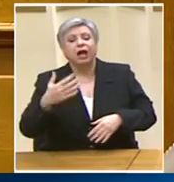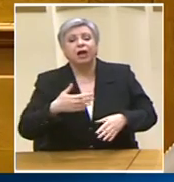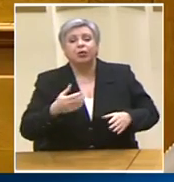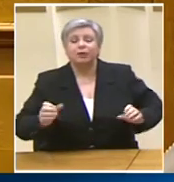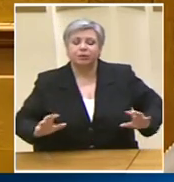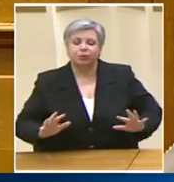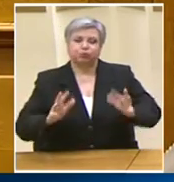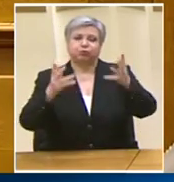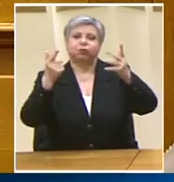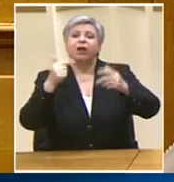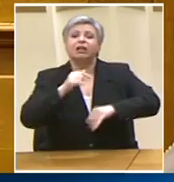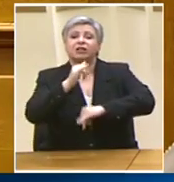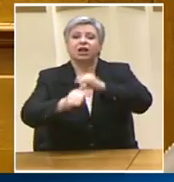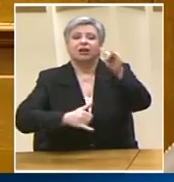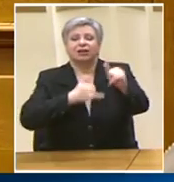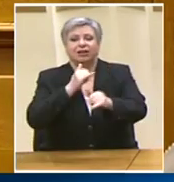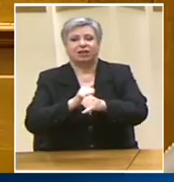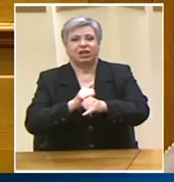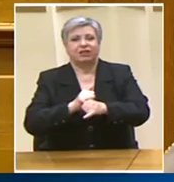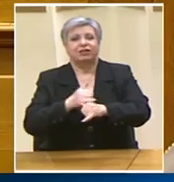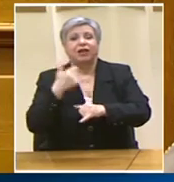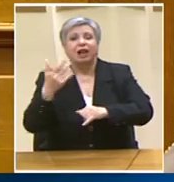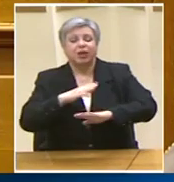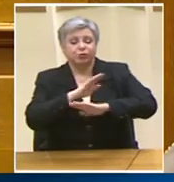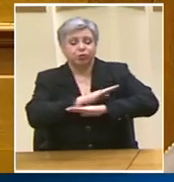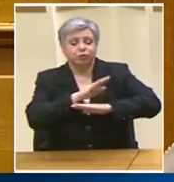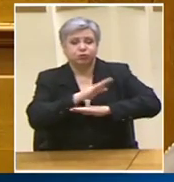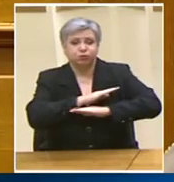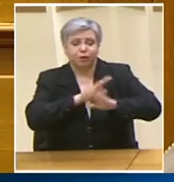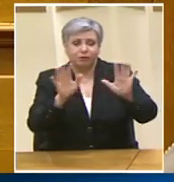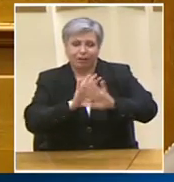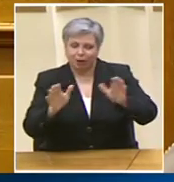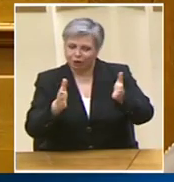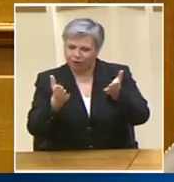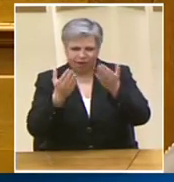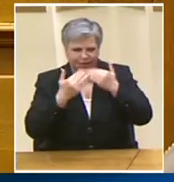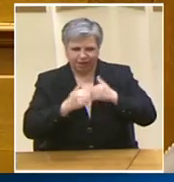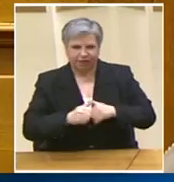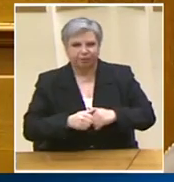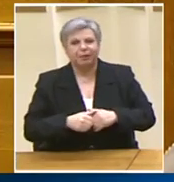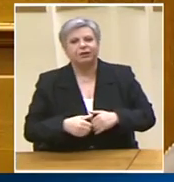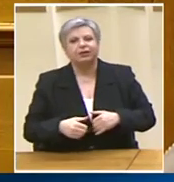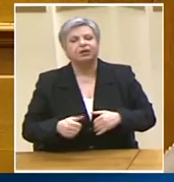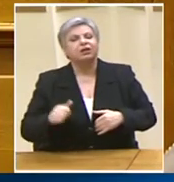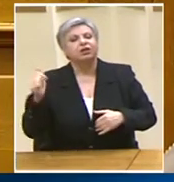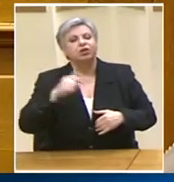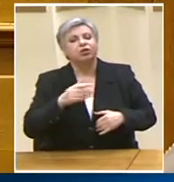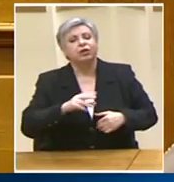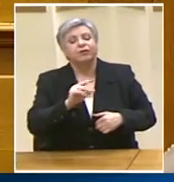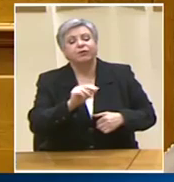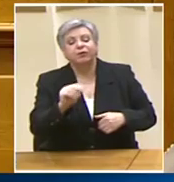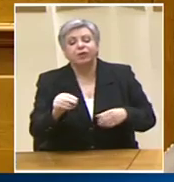ζούμε στην εποχή της ΙΕΝΕΔ ακόμα και όταν ταυτίζεται στην ίδια συχνότητα